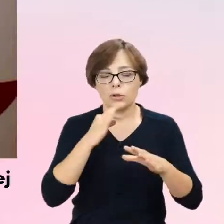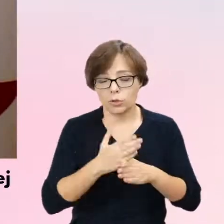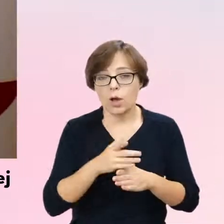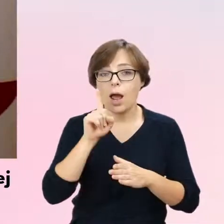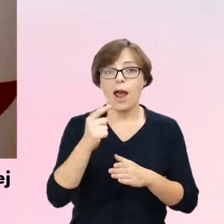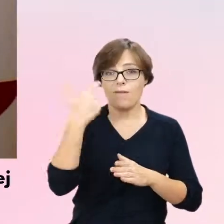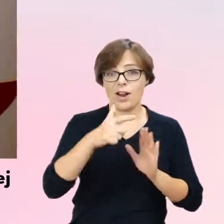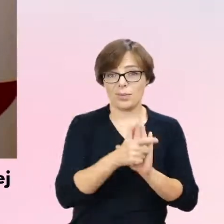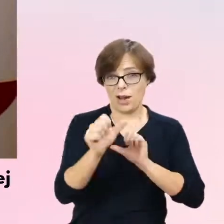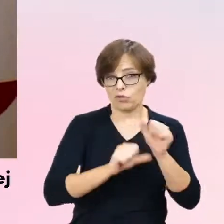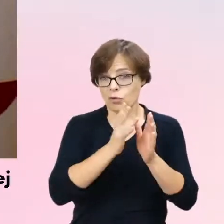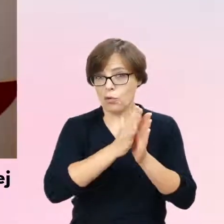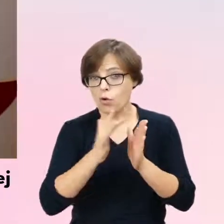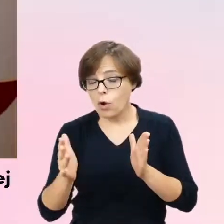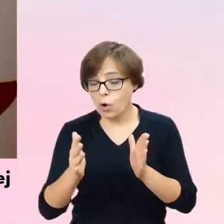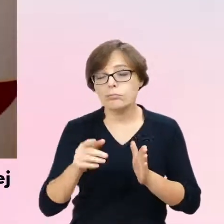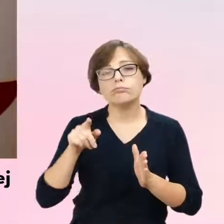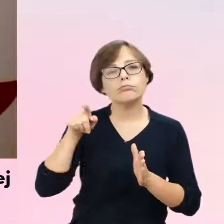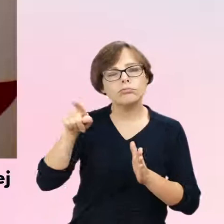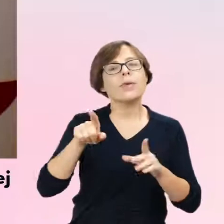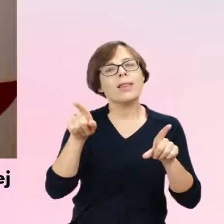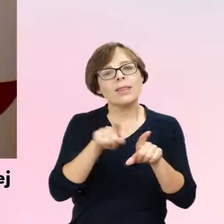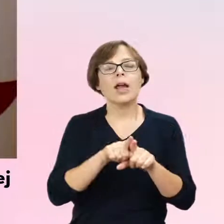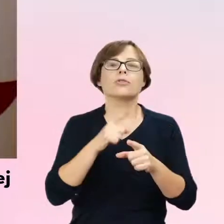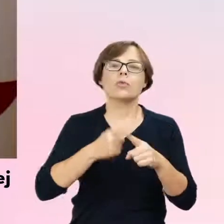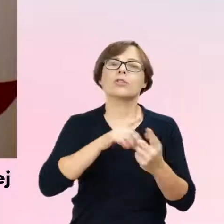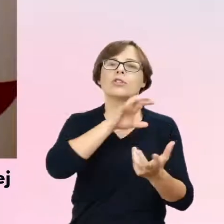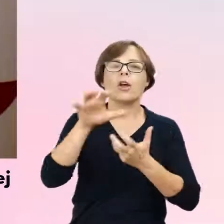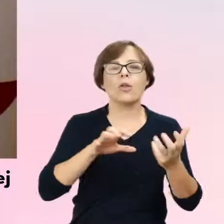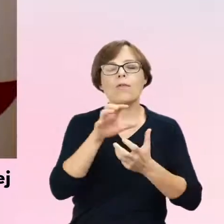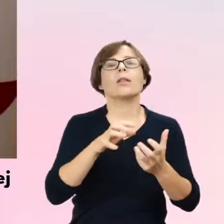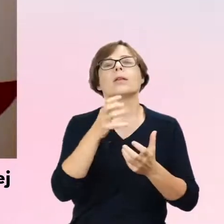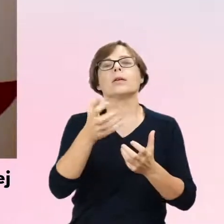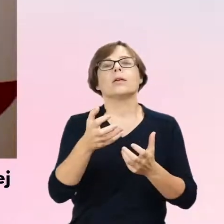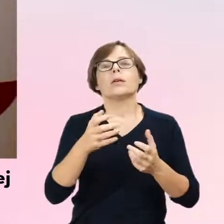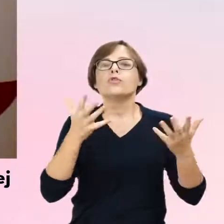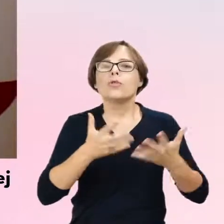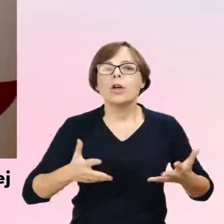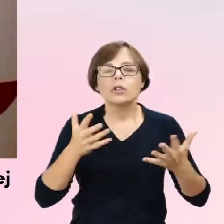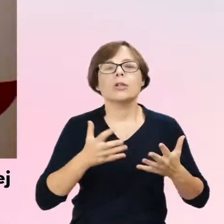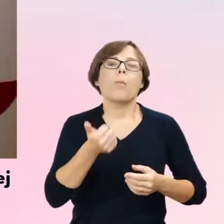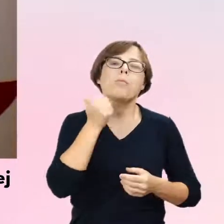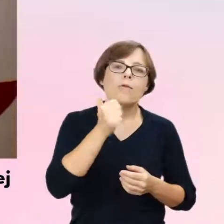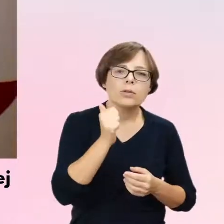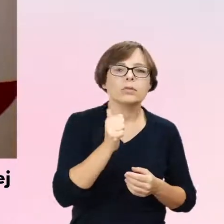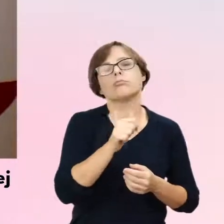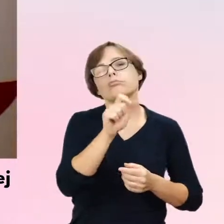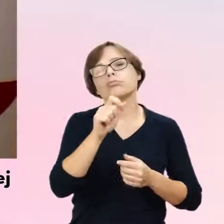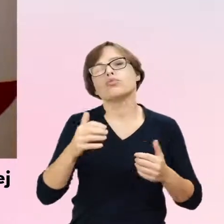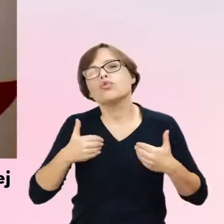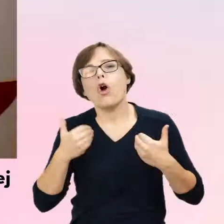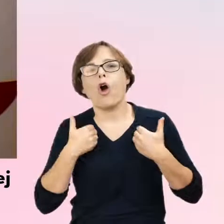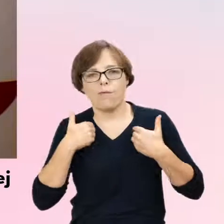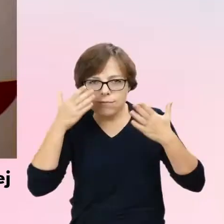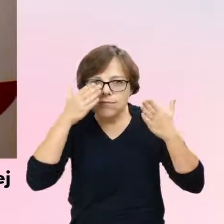2017 roku również Światowego Stowarzyszenia Profesjonalistów do Spraw Zdrowia Osób Transkluciowych.